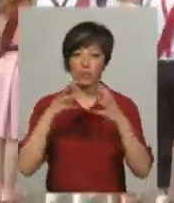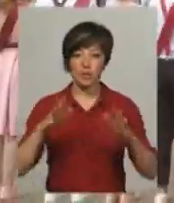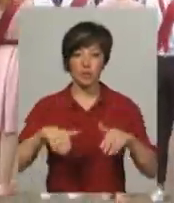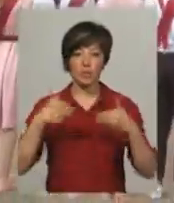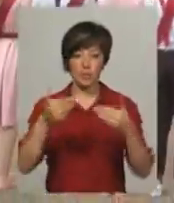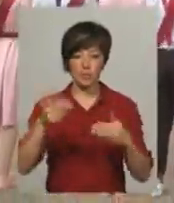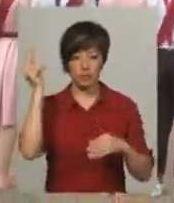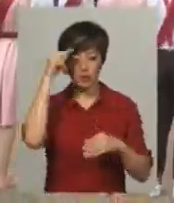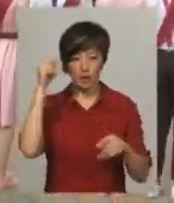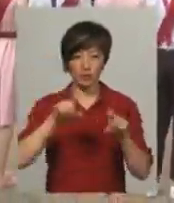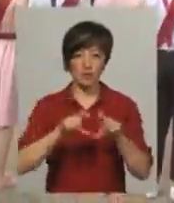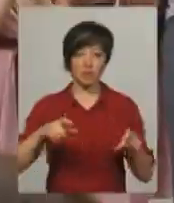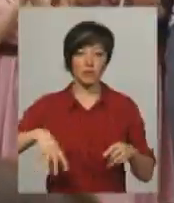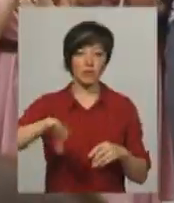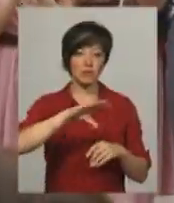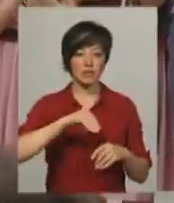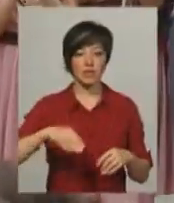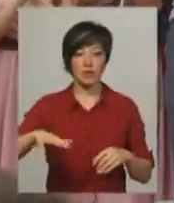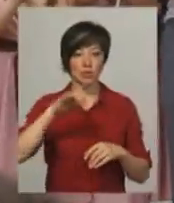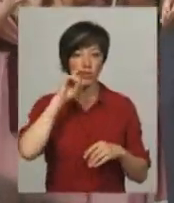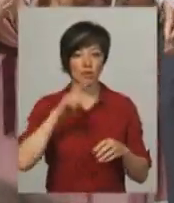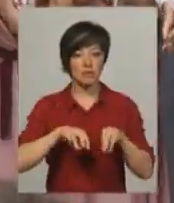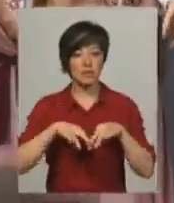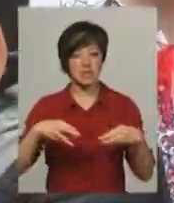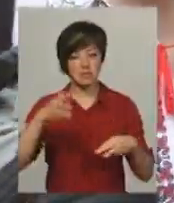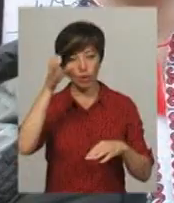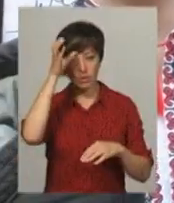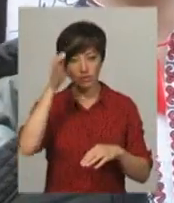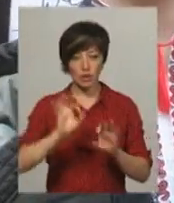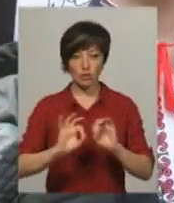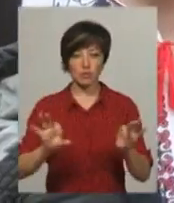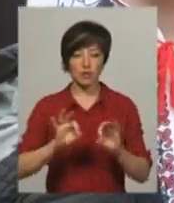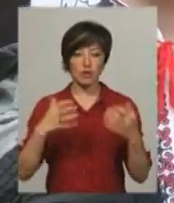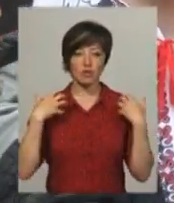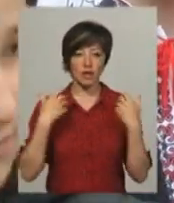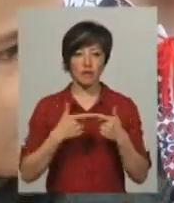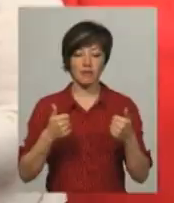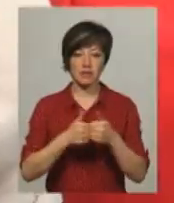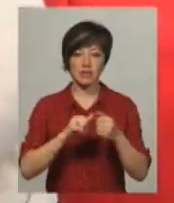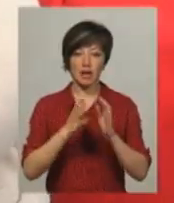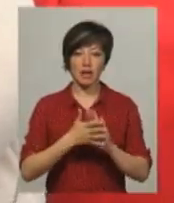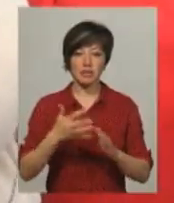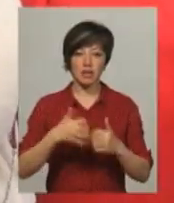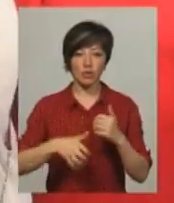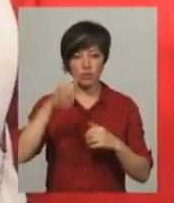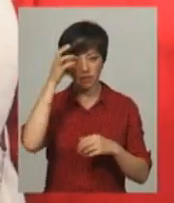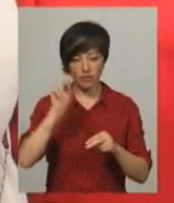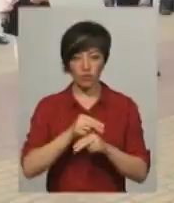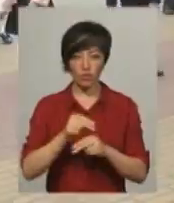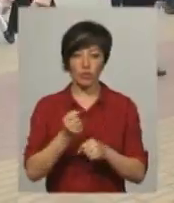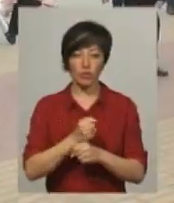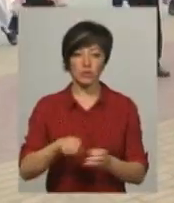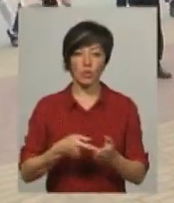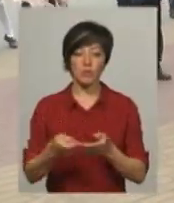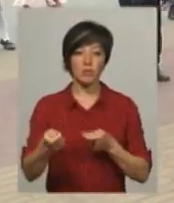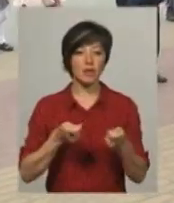запропонована навчальним закладам по всій території України від Міністерства освіти, розповідає начальник відділу загальної середньої освіти та виховної роботи